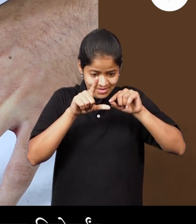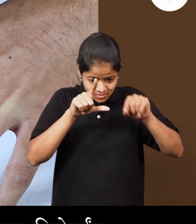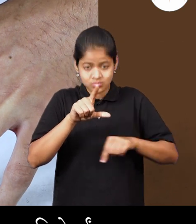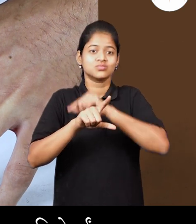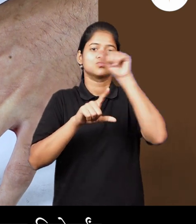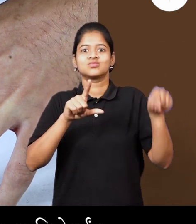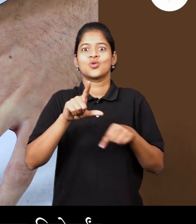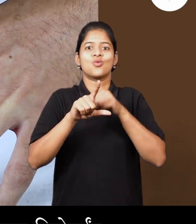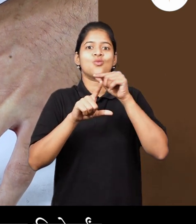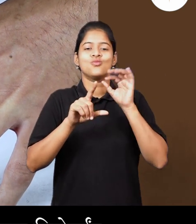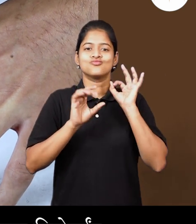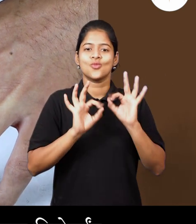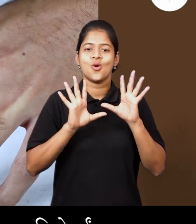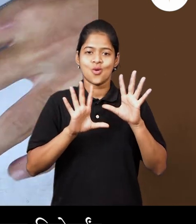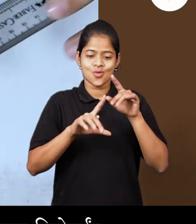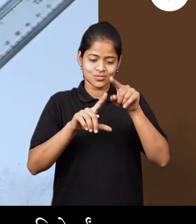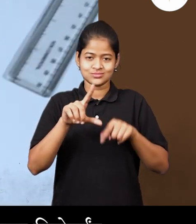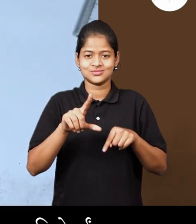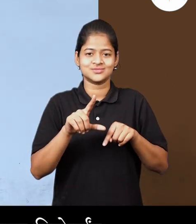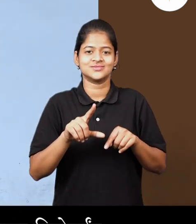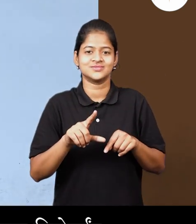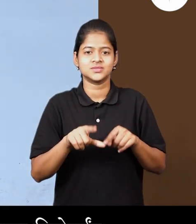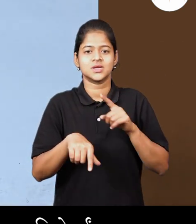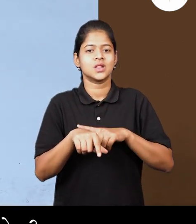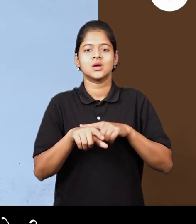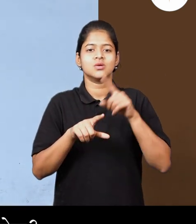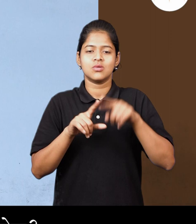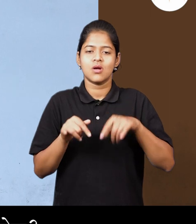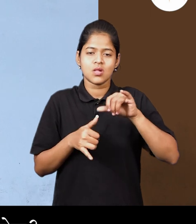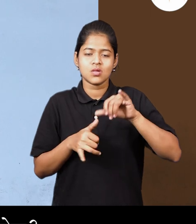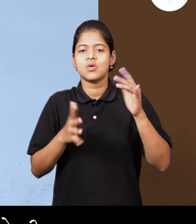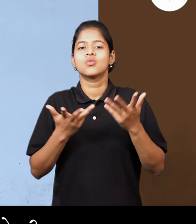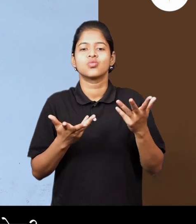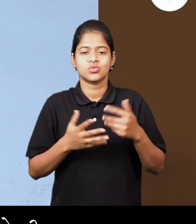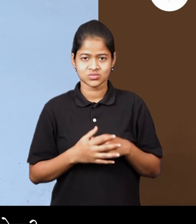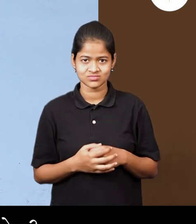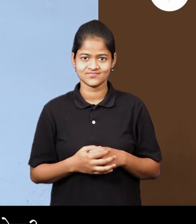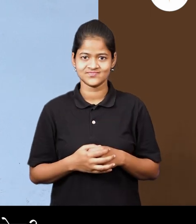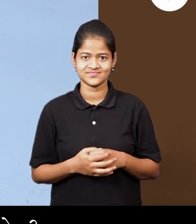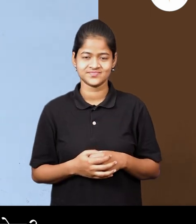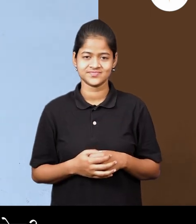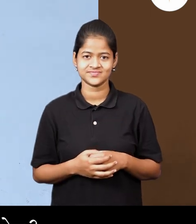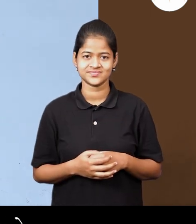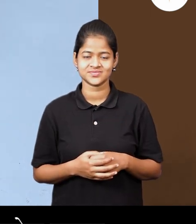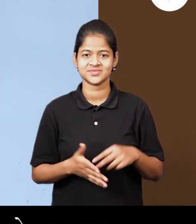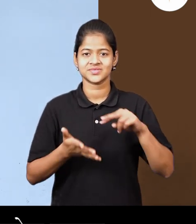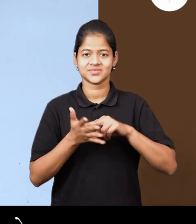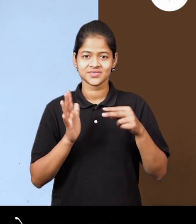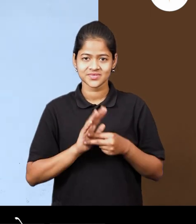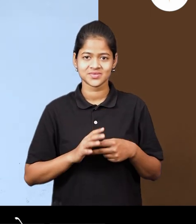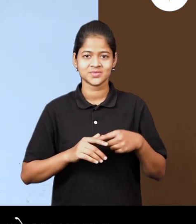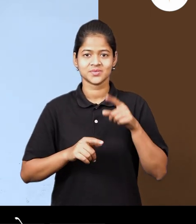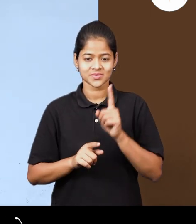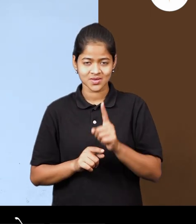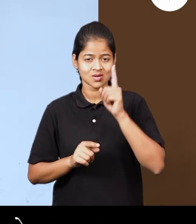पुढे वाढवत निव परत परीगाला मिले परेंत या रेशेची लांबी किती आसेल काड़ी ने मोजुन